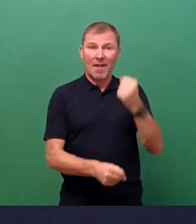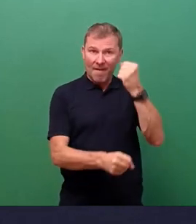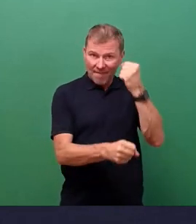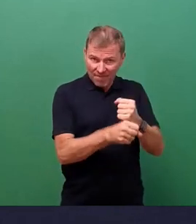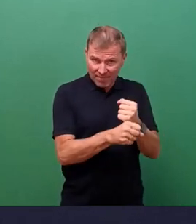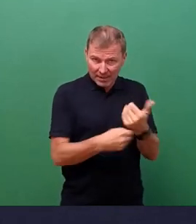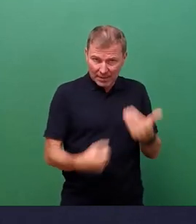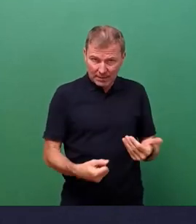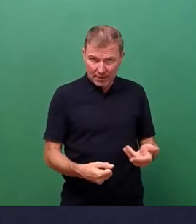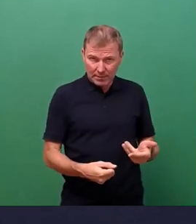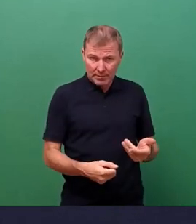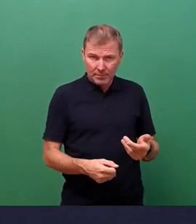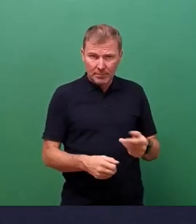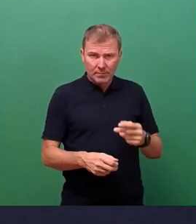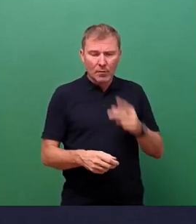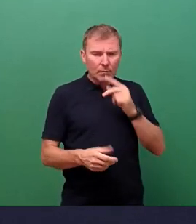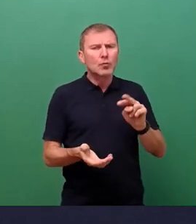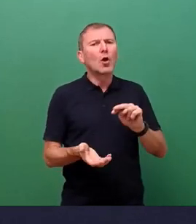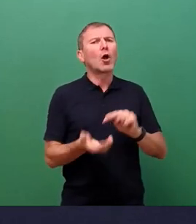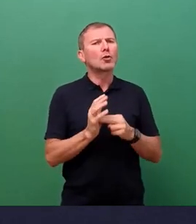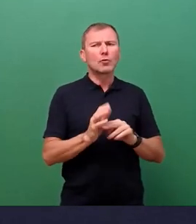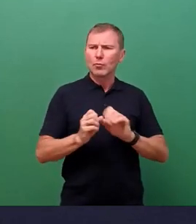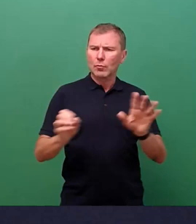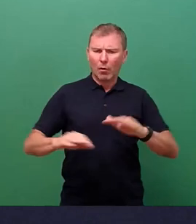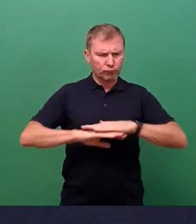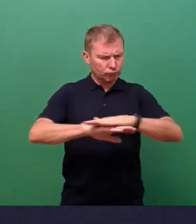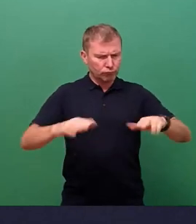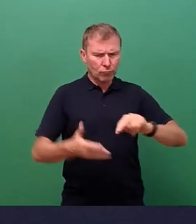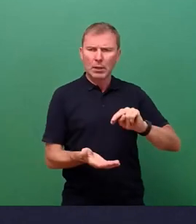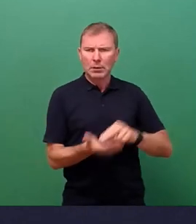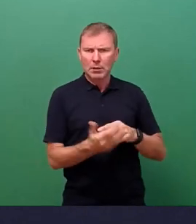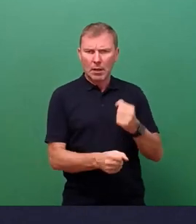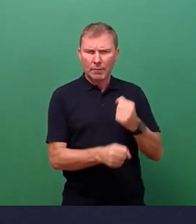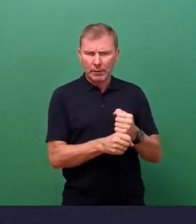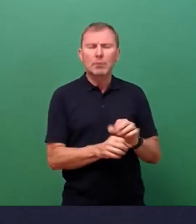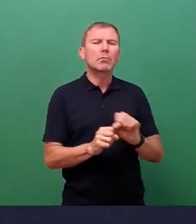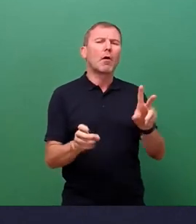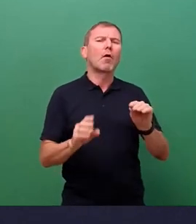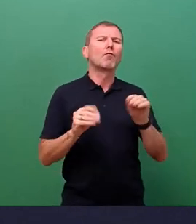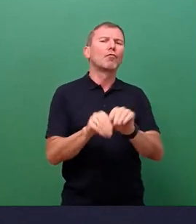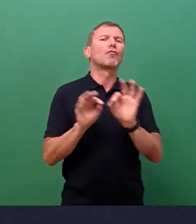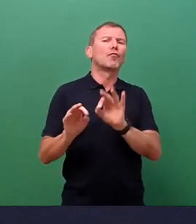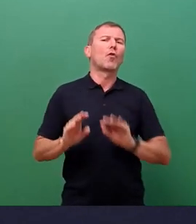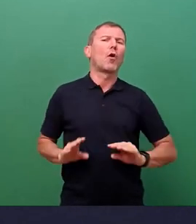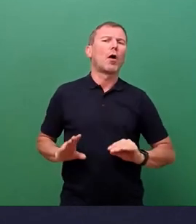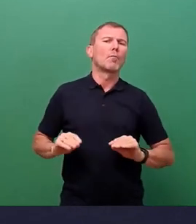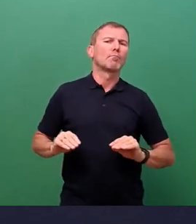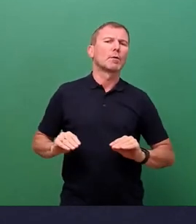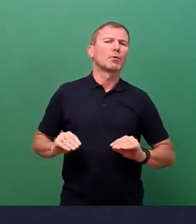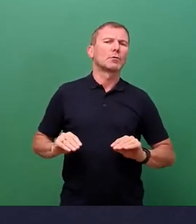wenn es da technologisch keine Unwägbarkeiten geht, für eine Nutzung, also sprich in dem Fall ja dann